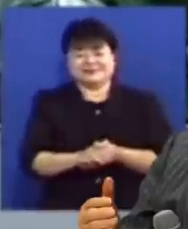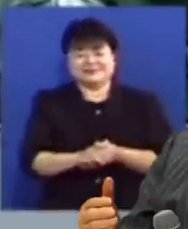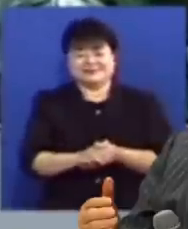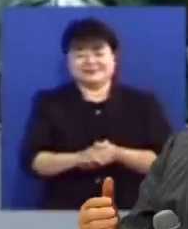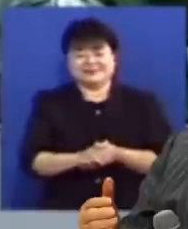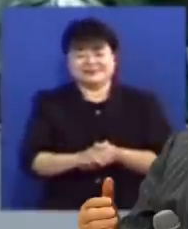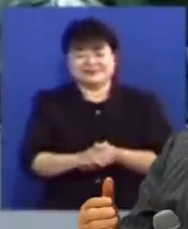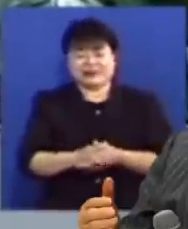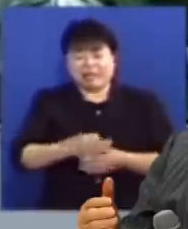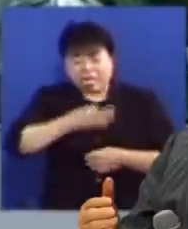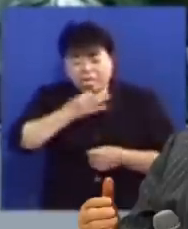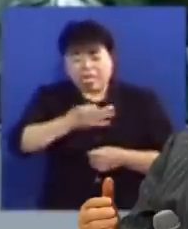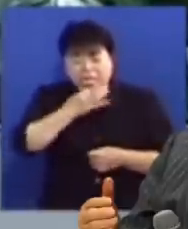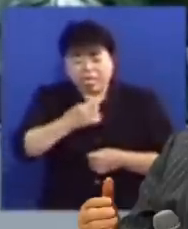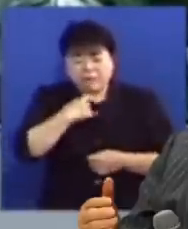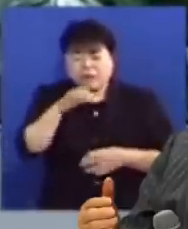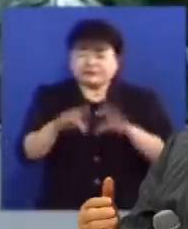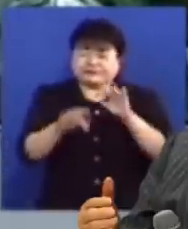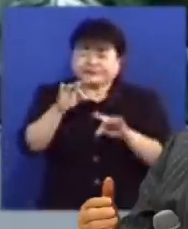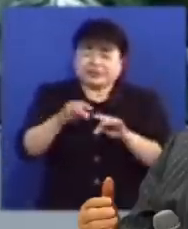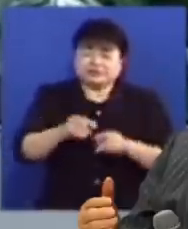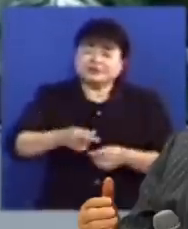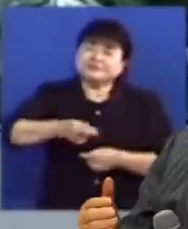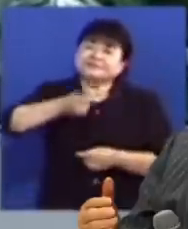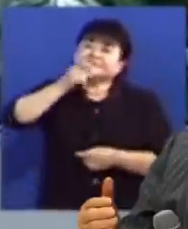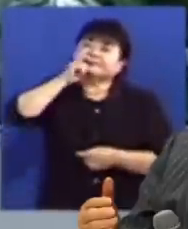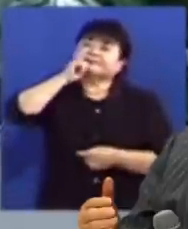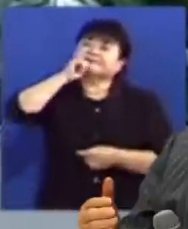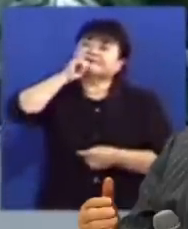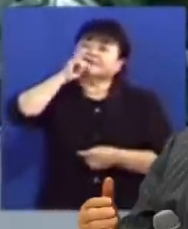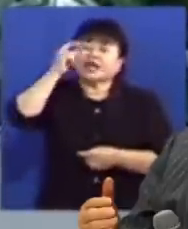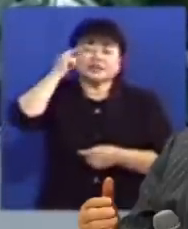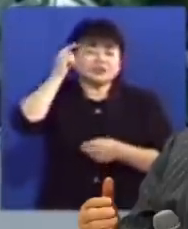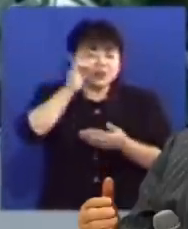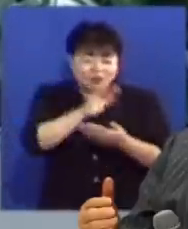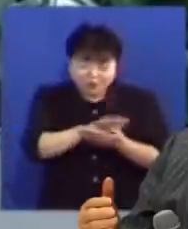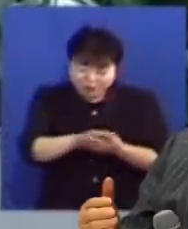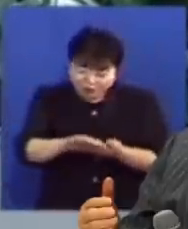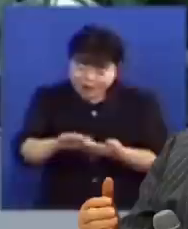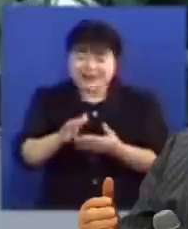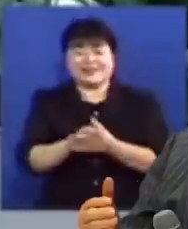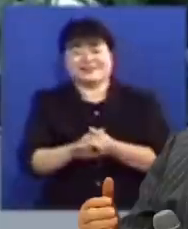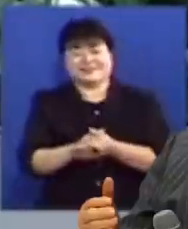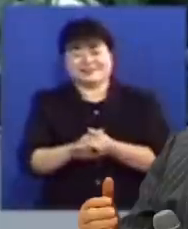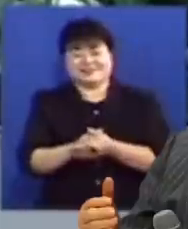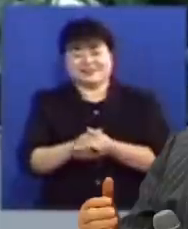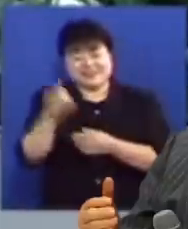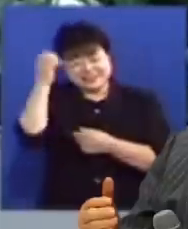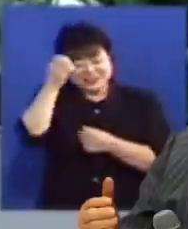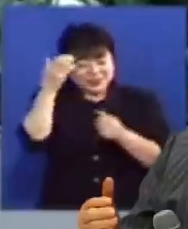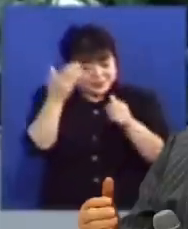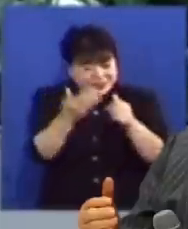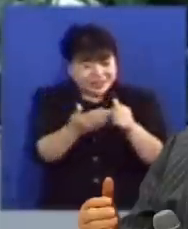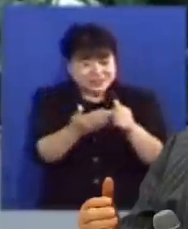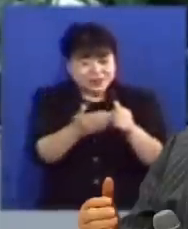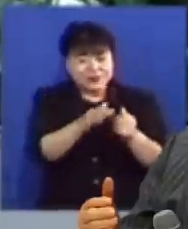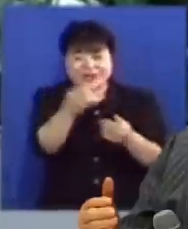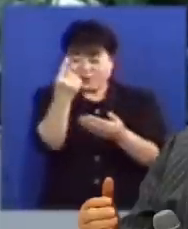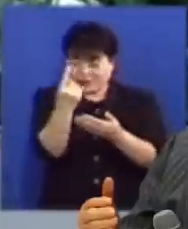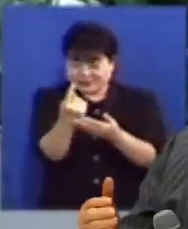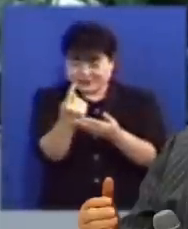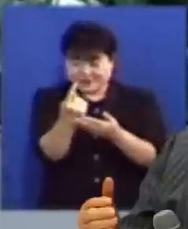기침이 나고 목이 칼칼할 때도 물 한 잔 마시면 시원해지는 것입니다 성령은 우리에게 오셔서